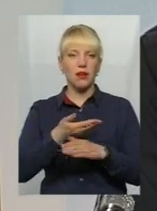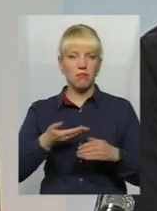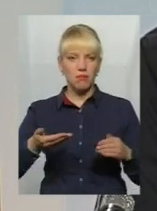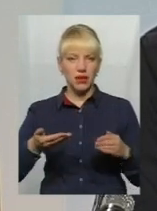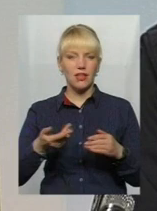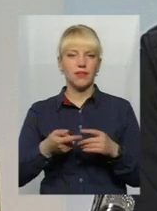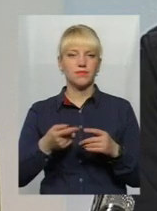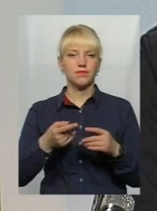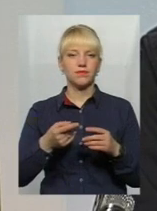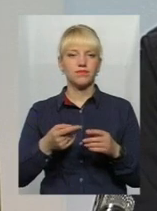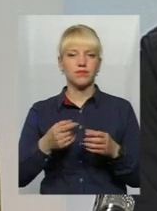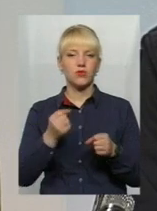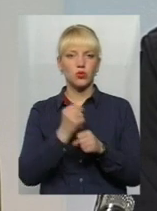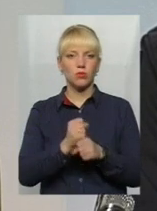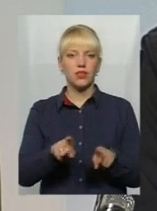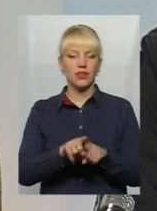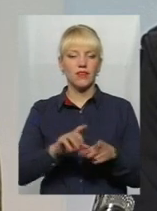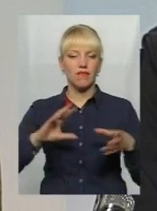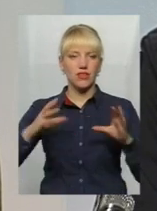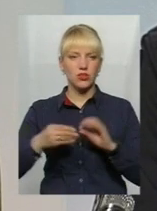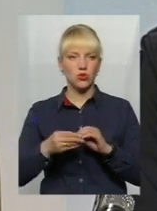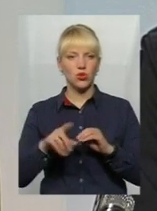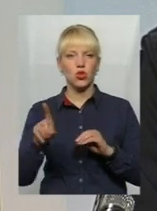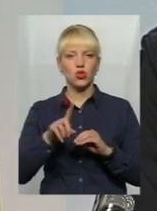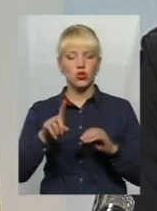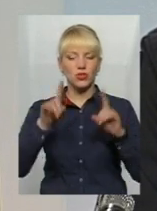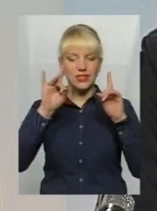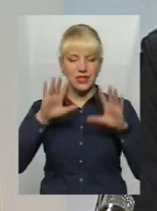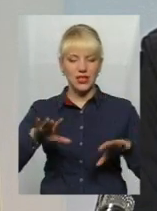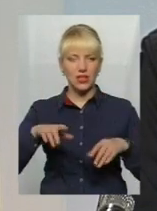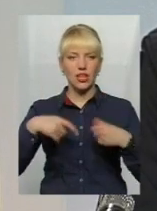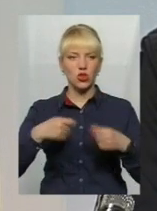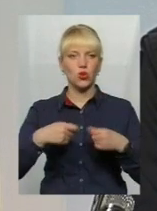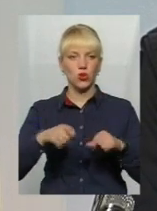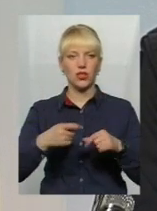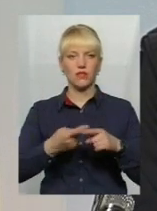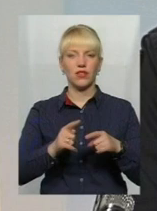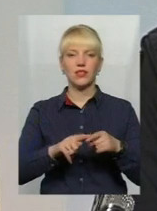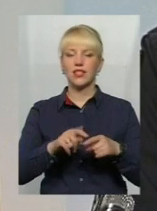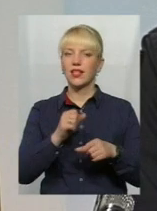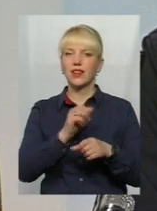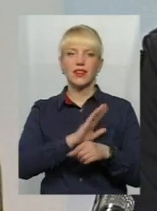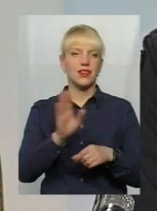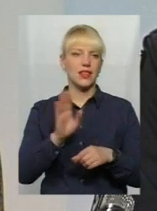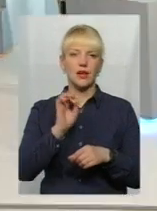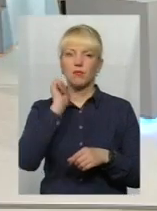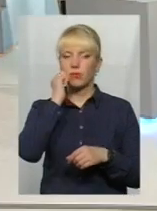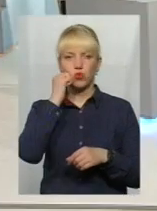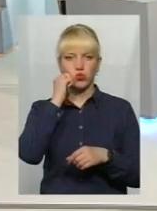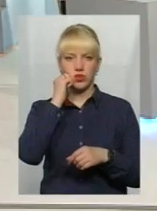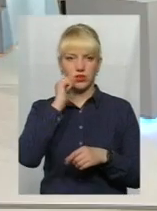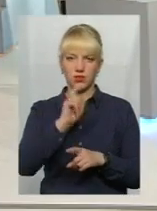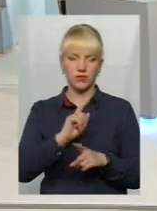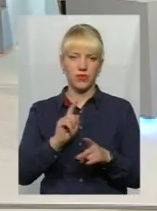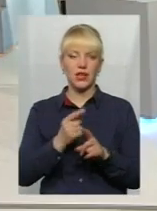певного висновку, що атмосферу стихійної торгівлі створюють зовсім інші люди, не саме ці бабусі. Атмосферу